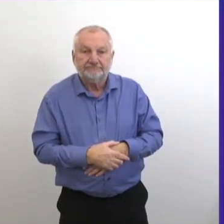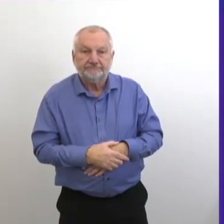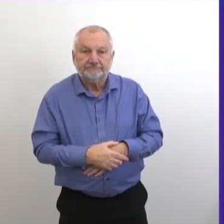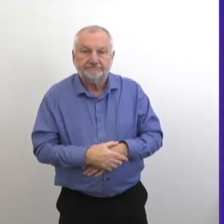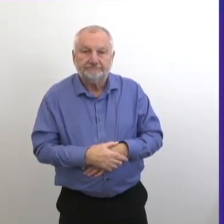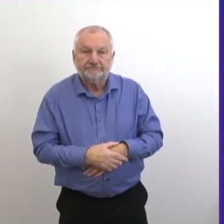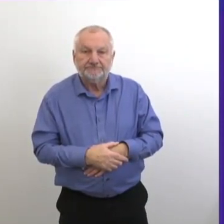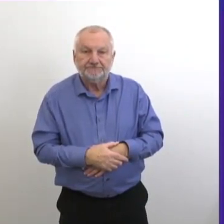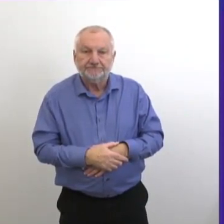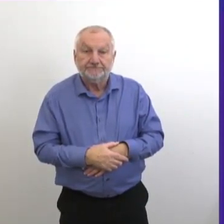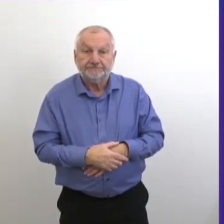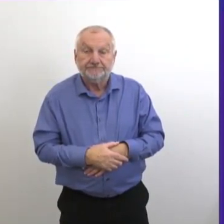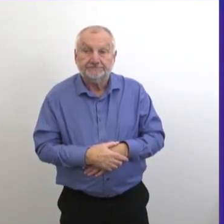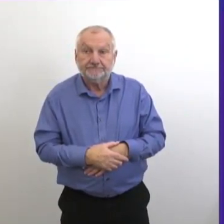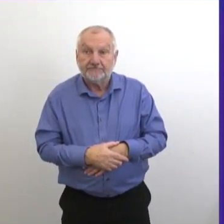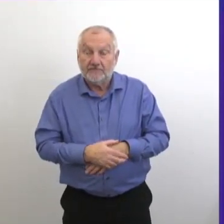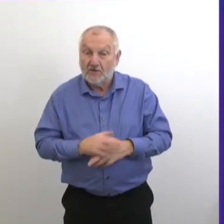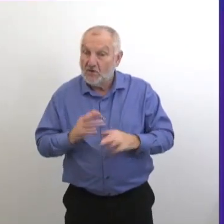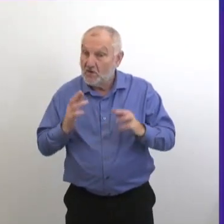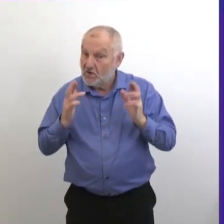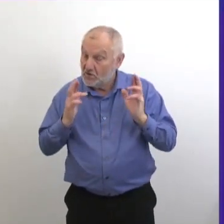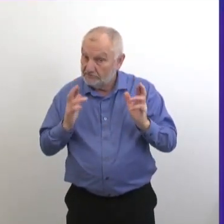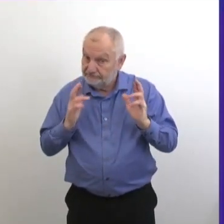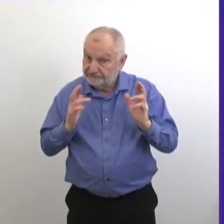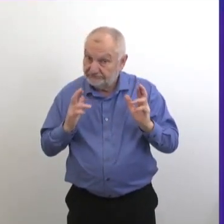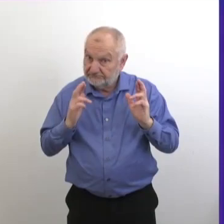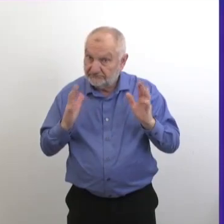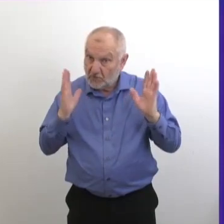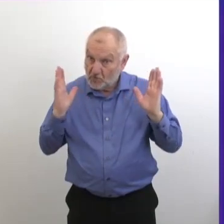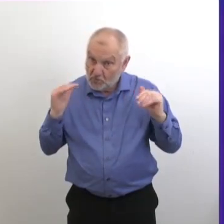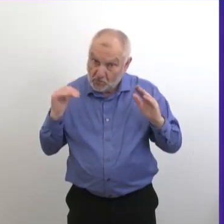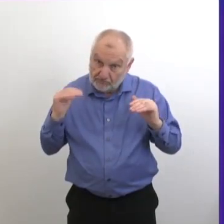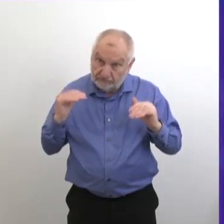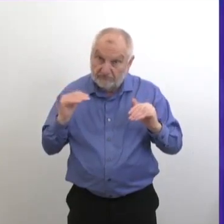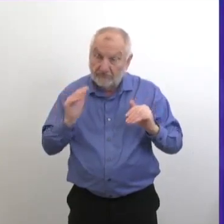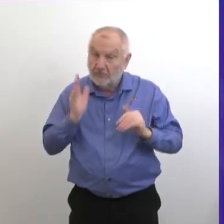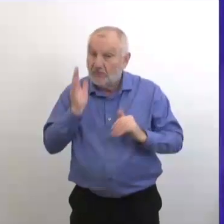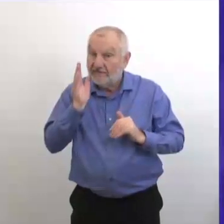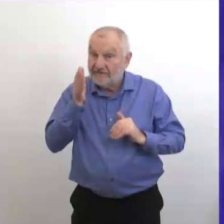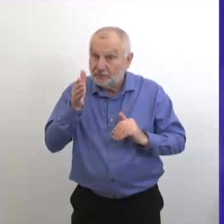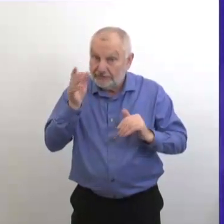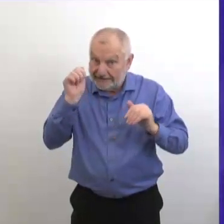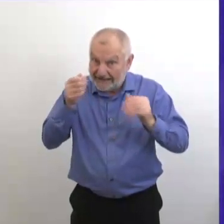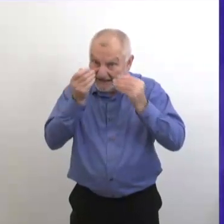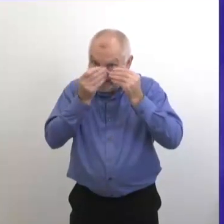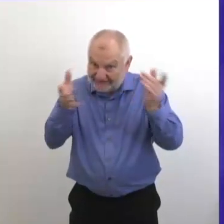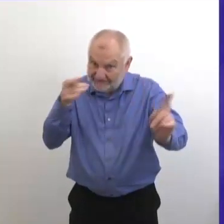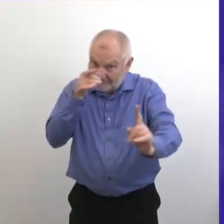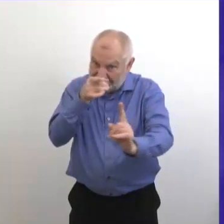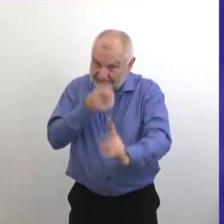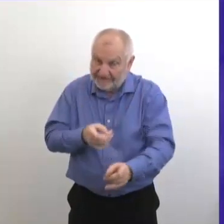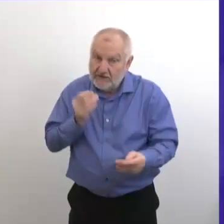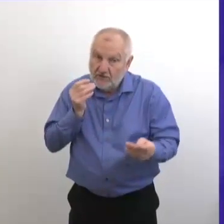Mais nous sommes très en avance et nous espérons pouvoir vous fournir plus de détails là-dessus dans un avenir très proche.